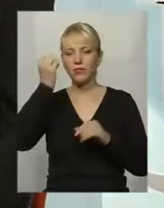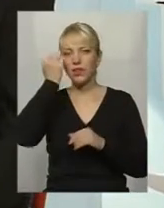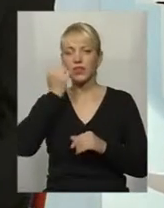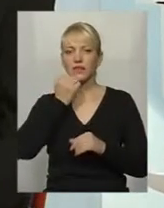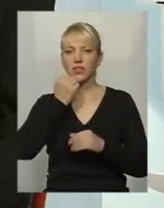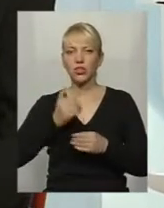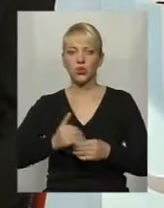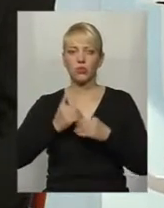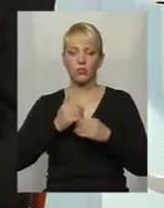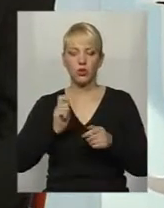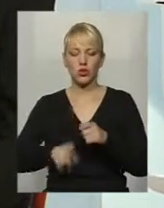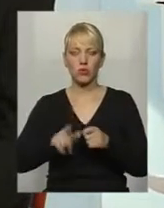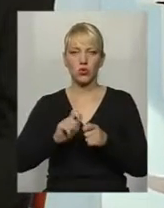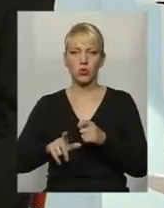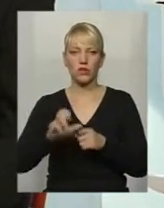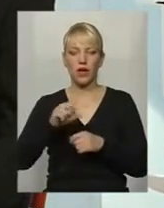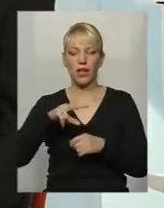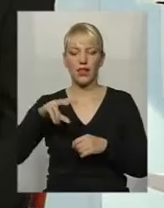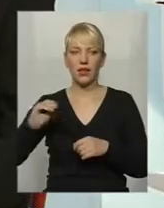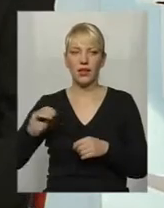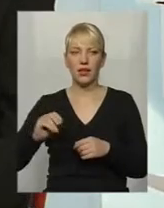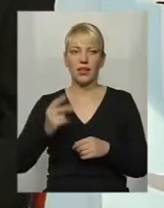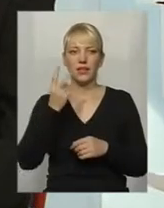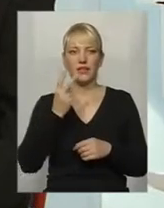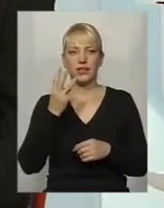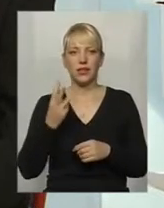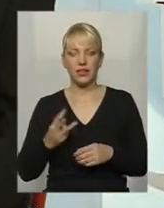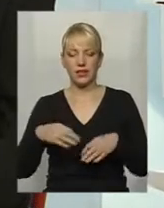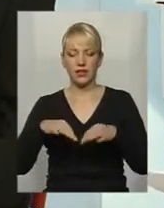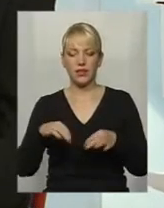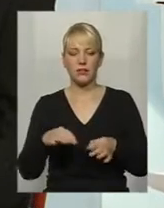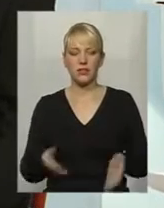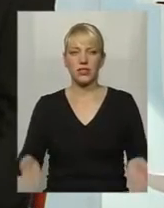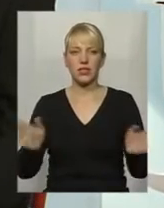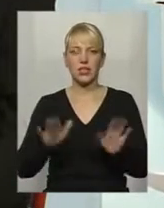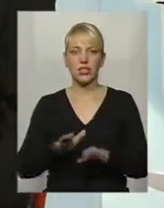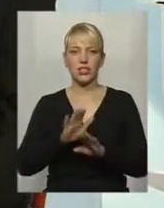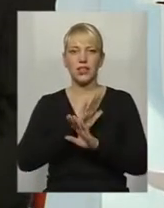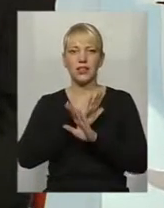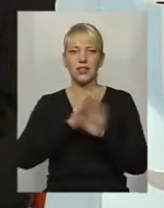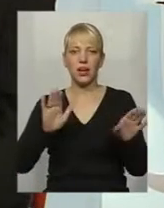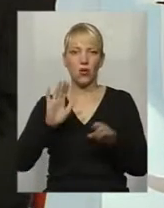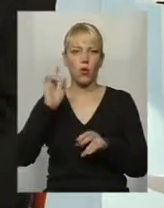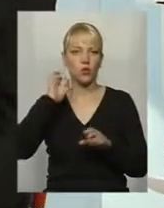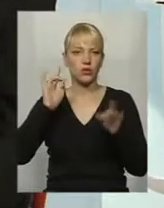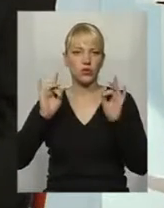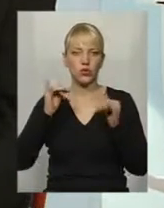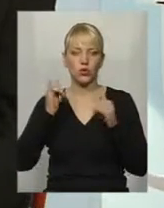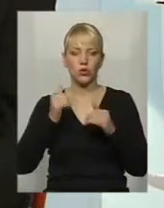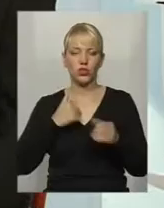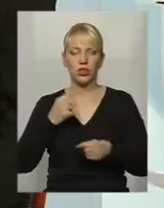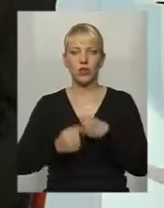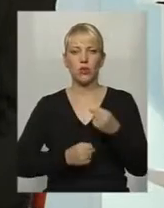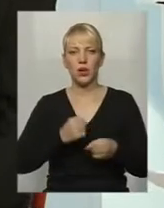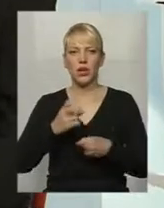допомозі спонсорів. Але дві треті транспорту залишилися не озвучені. І ось сьогодні, добираючись на